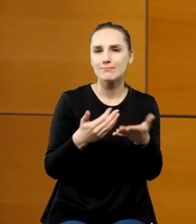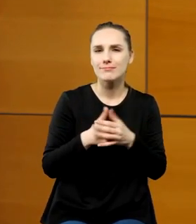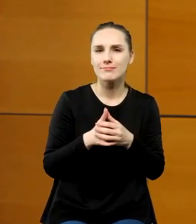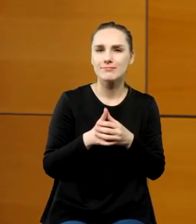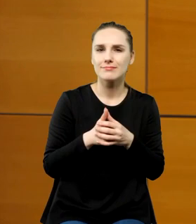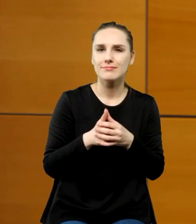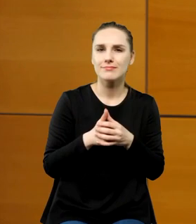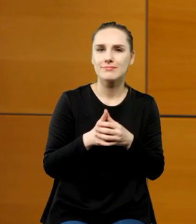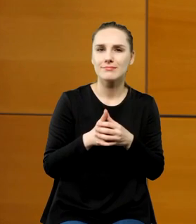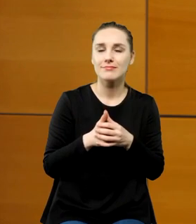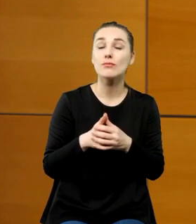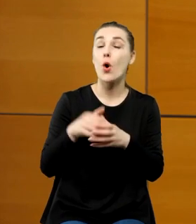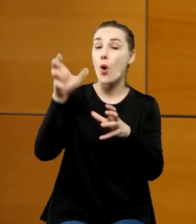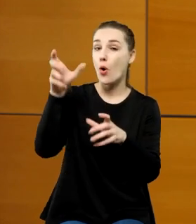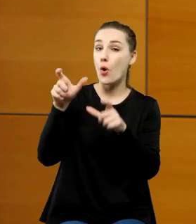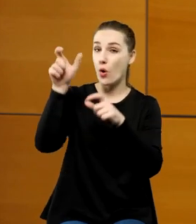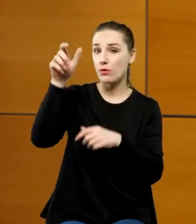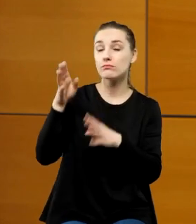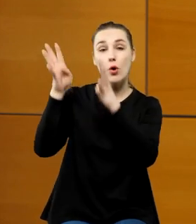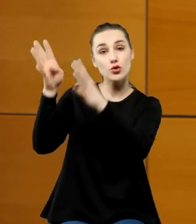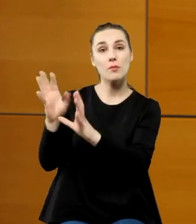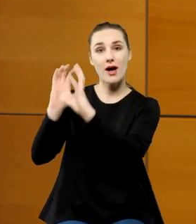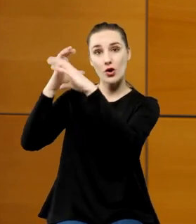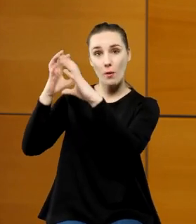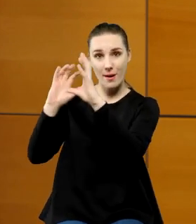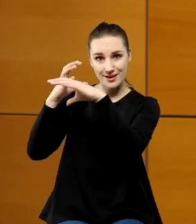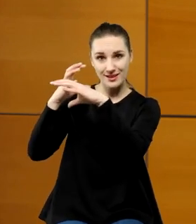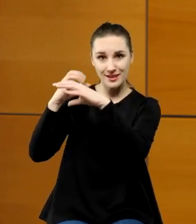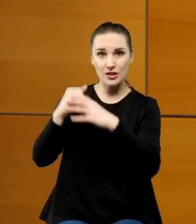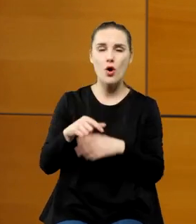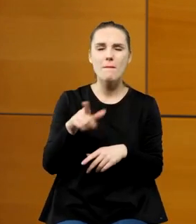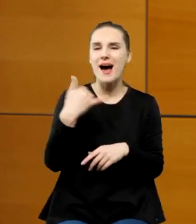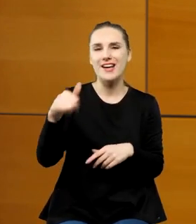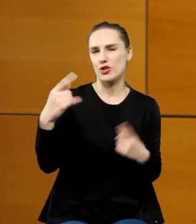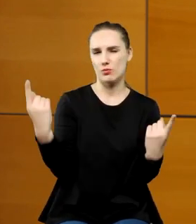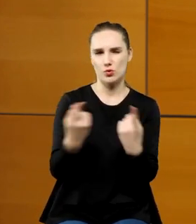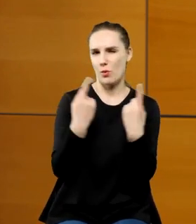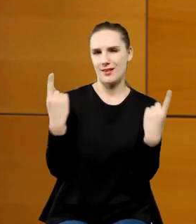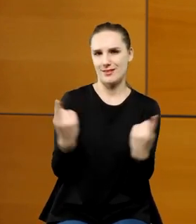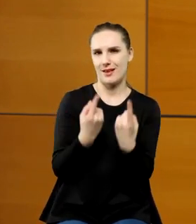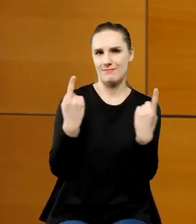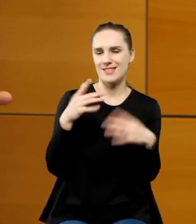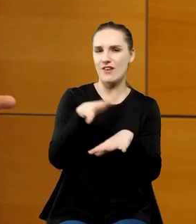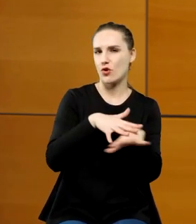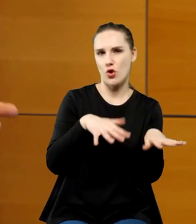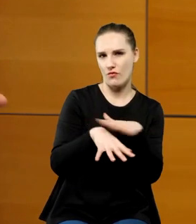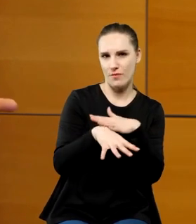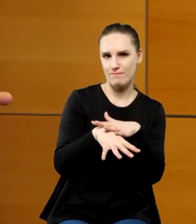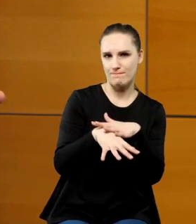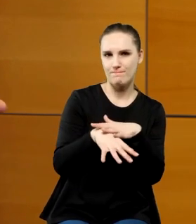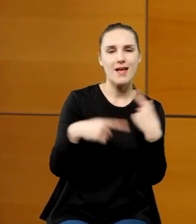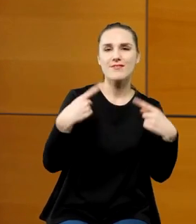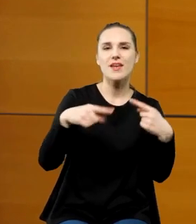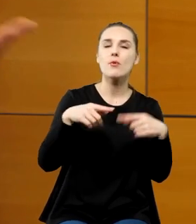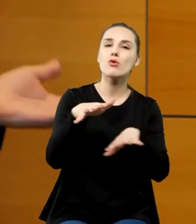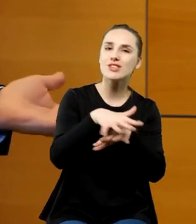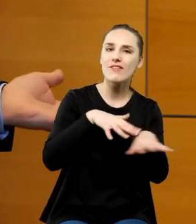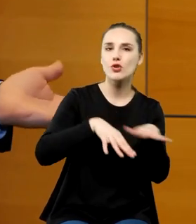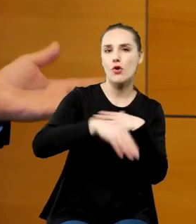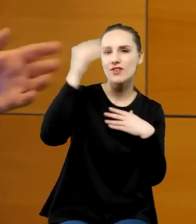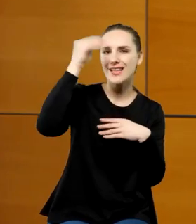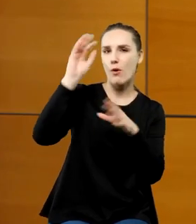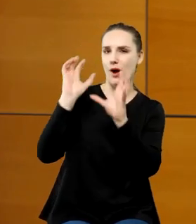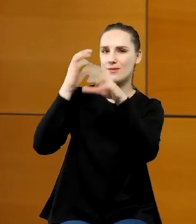Kopernik przez to, że był tak, miał zupełnie inną sytuację zawodową, nie był zawodowym astronomem, nie miał